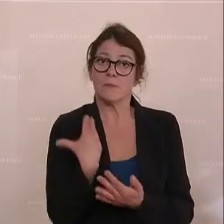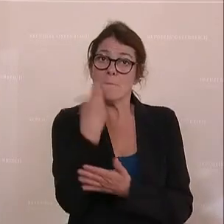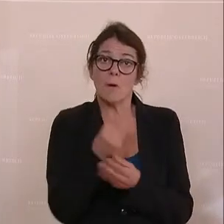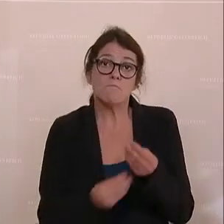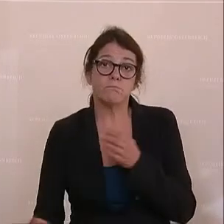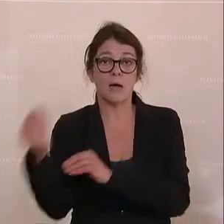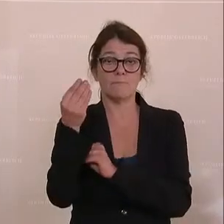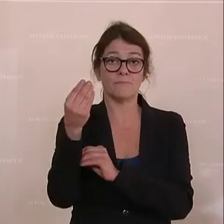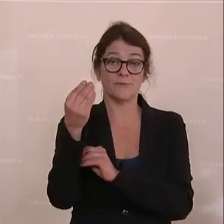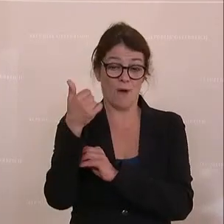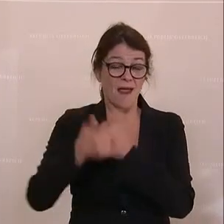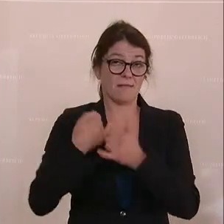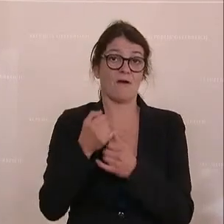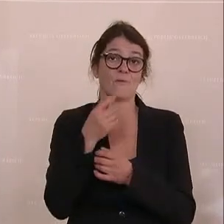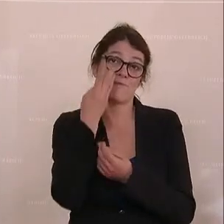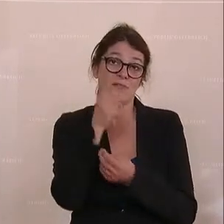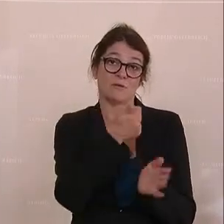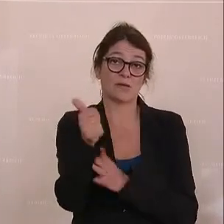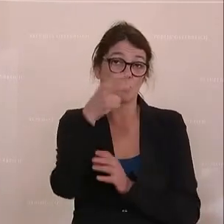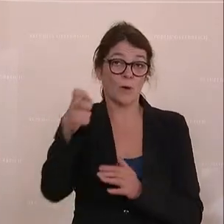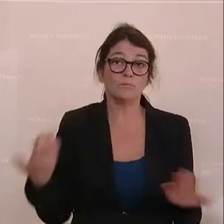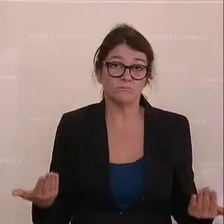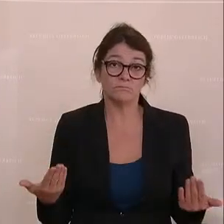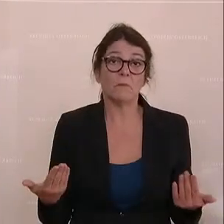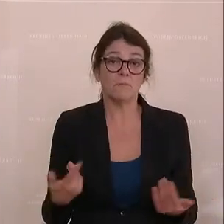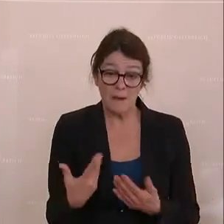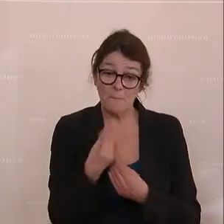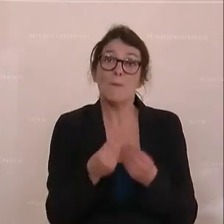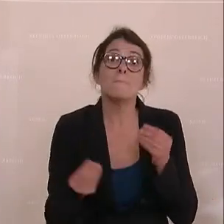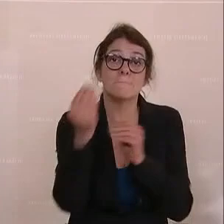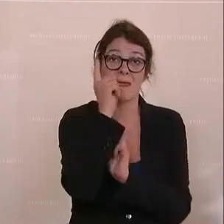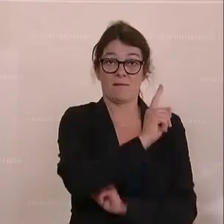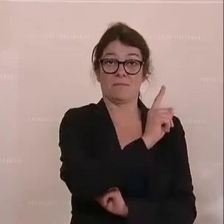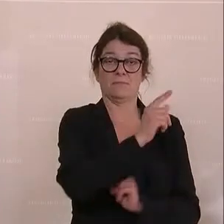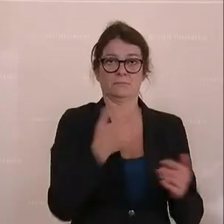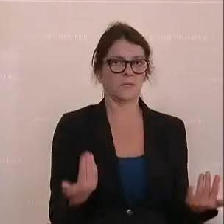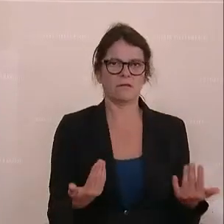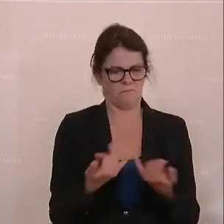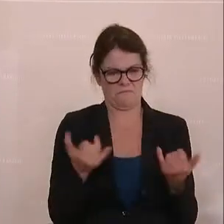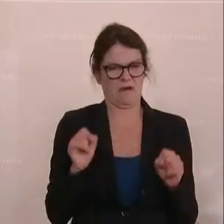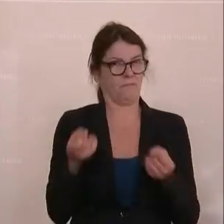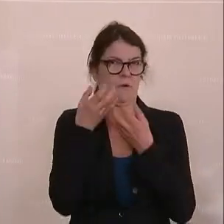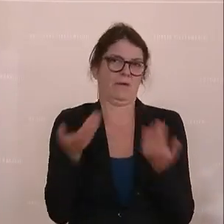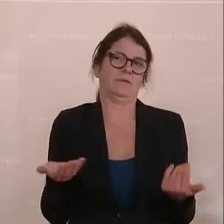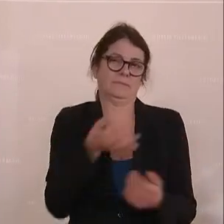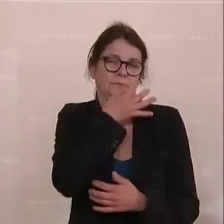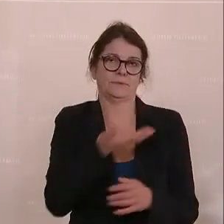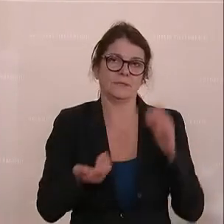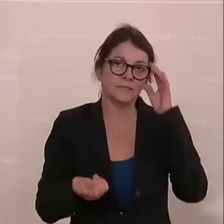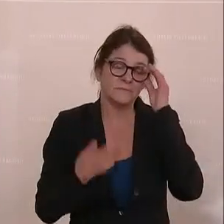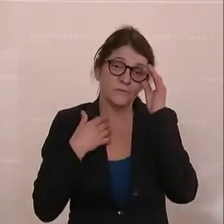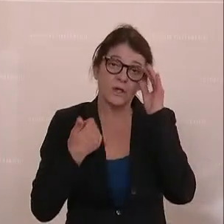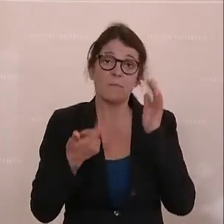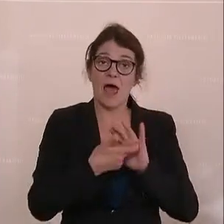Erhöhung übers Jahr von 4.600 Euro. Bekommen die mehr. Das kann keiner erklären. Und ich kann auch noch einmal auffordern,